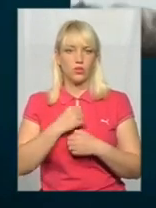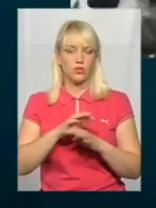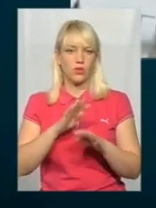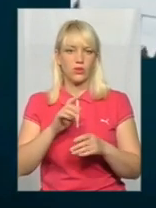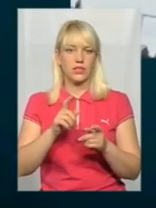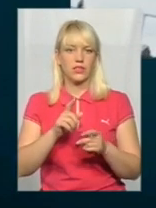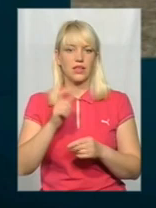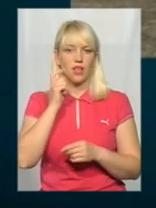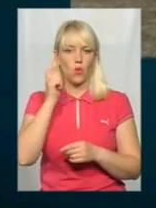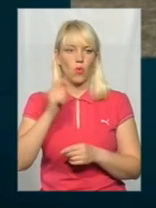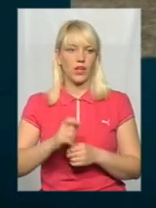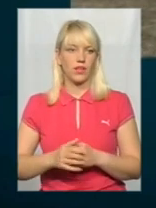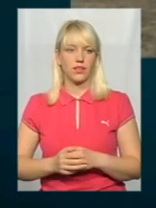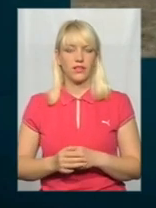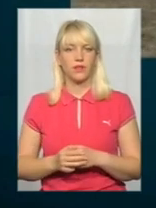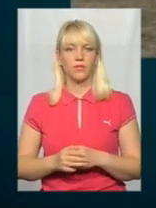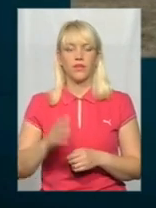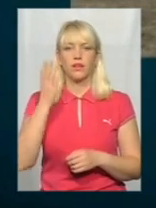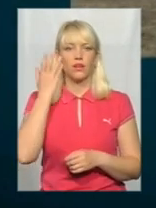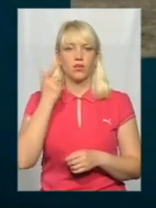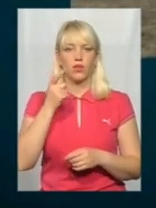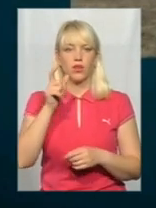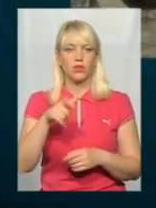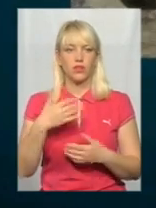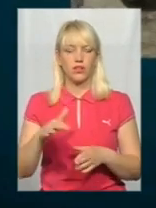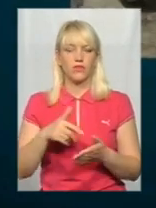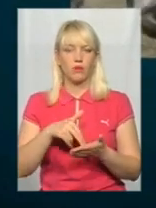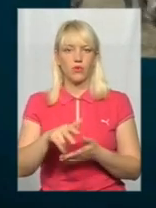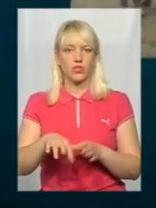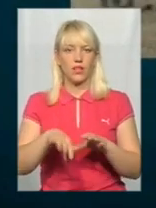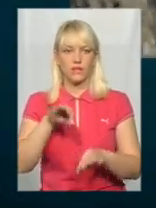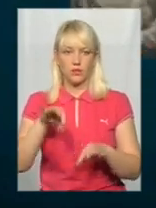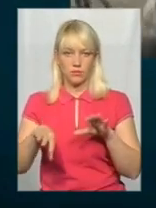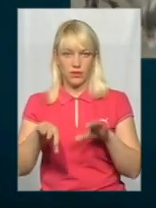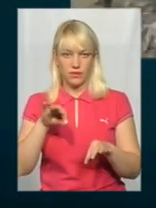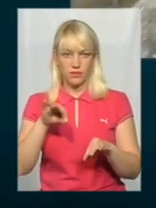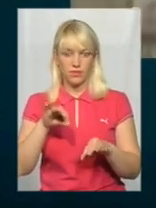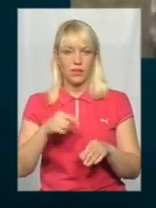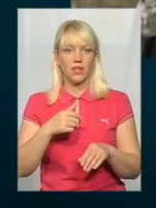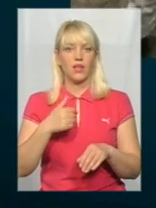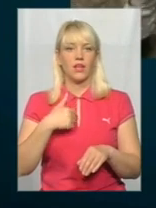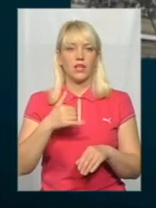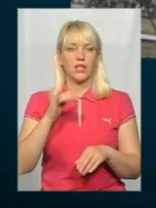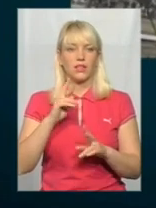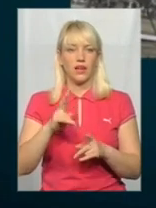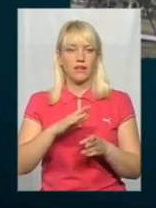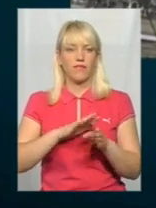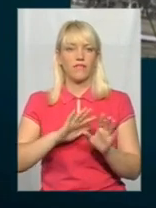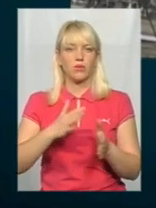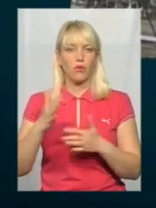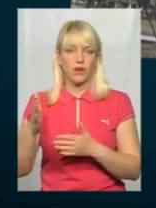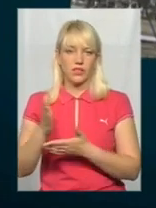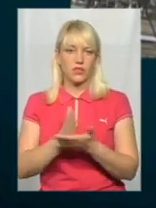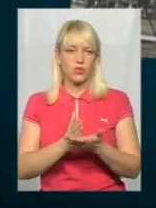України за контрактом. Коли людина вже пройшла відбір, так, і от як відбувається служба за